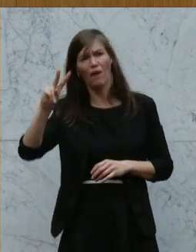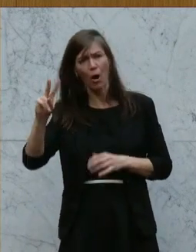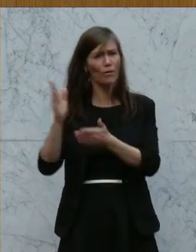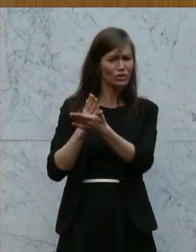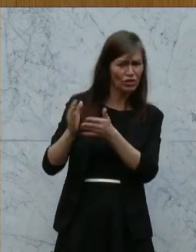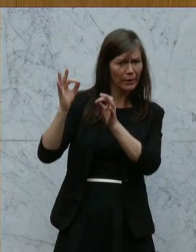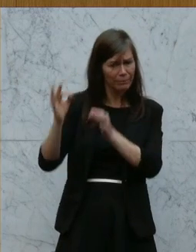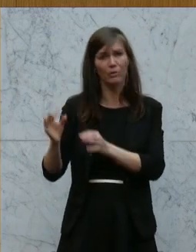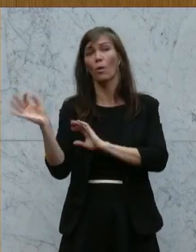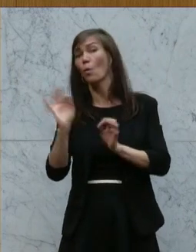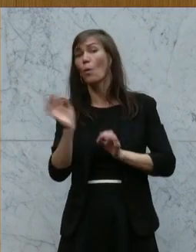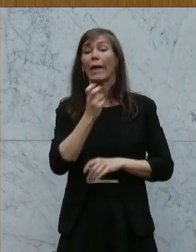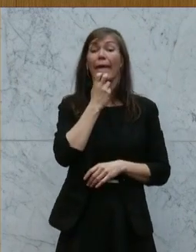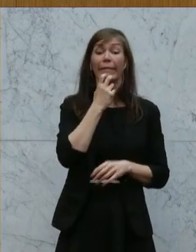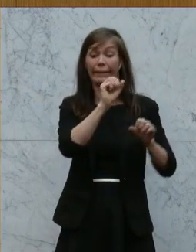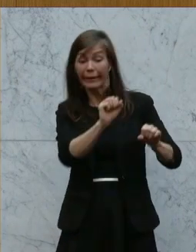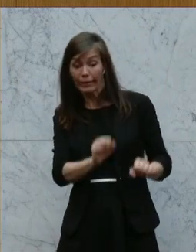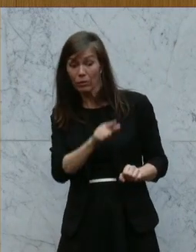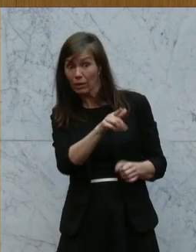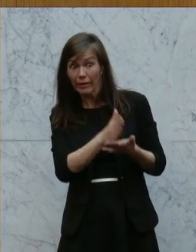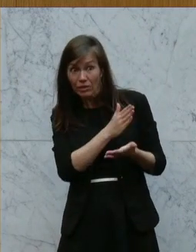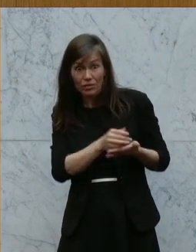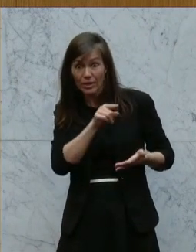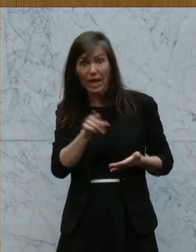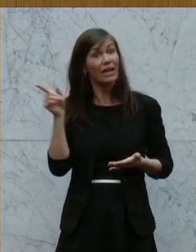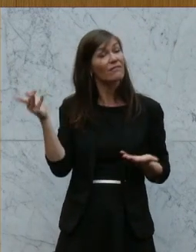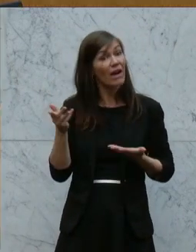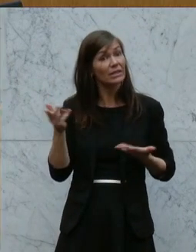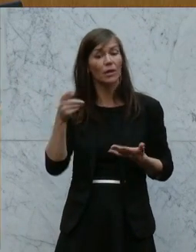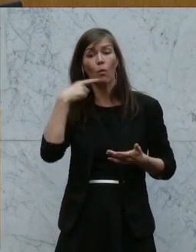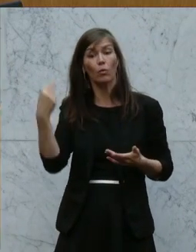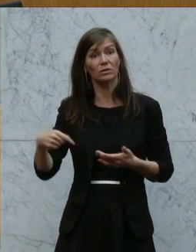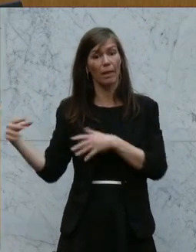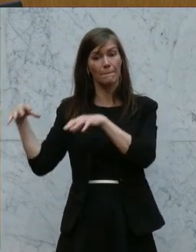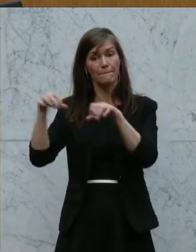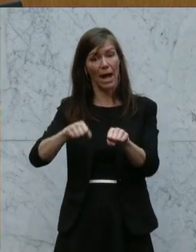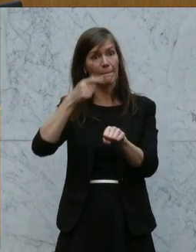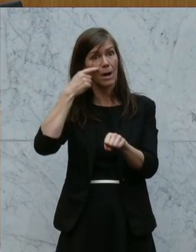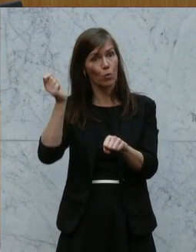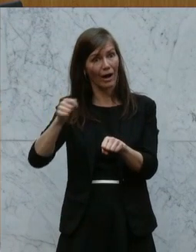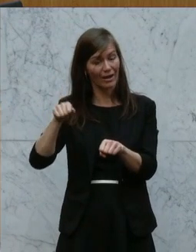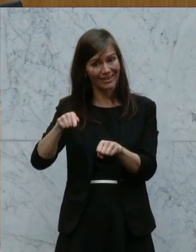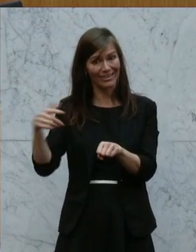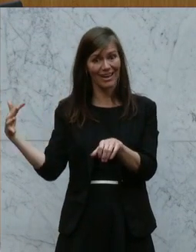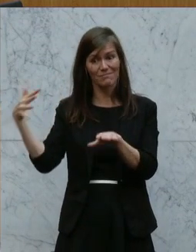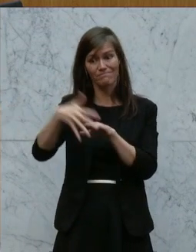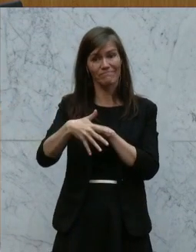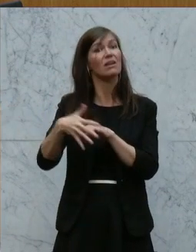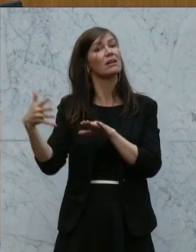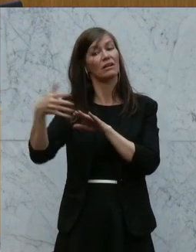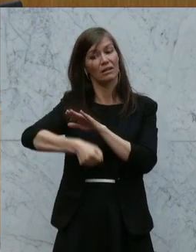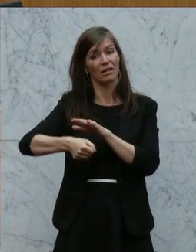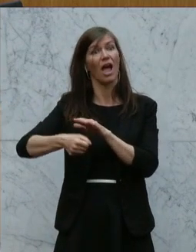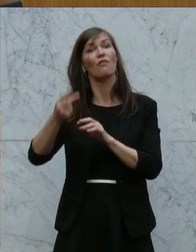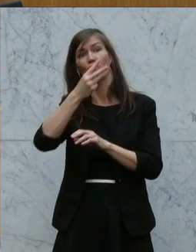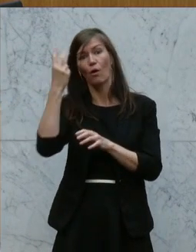Energiekunden, dass Russland einen Überfall auf die Ukraine begonnen hat und damit einen völkerrechtswidrigen Angriffskrieg gestartet hat und schon